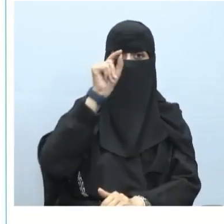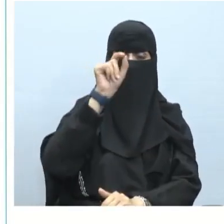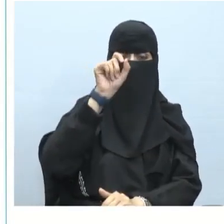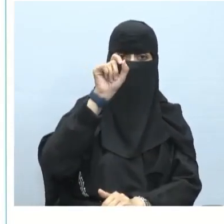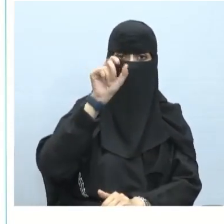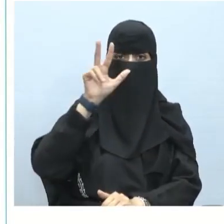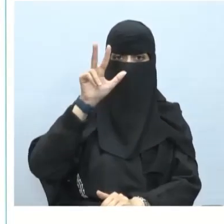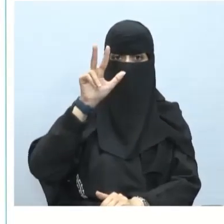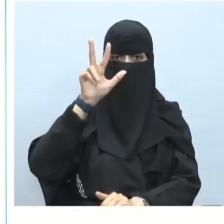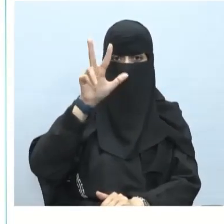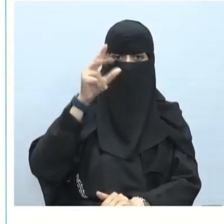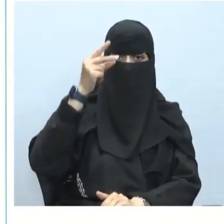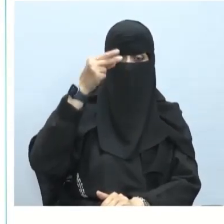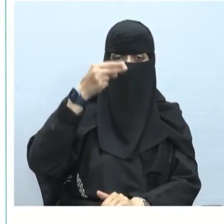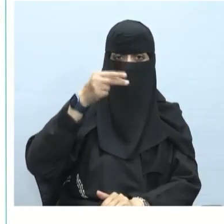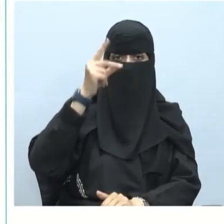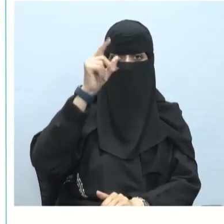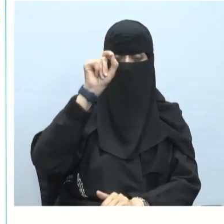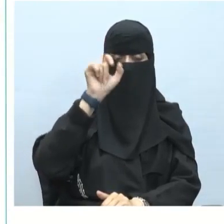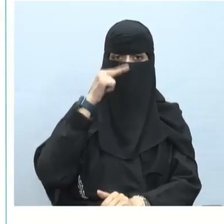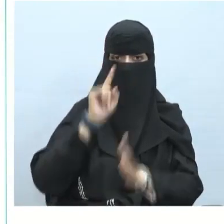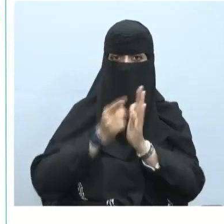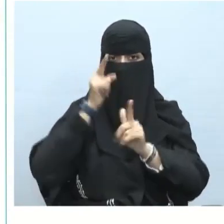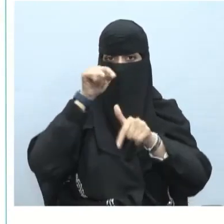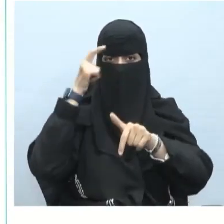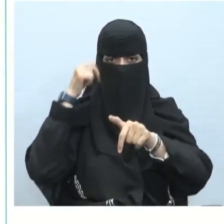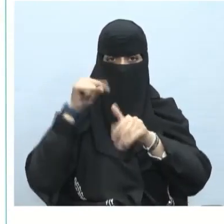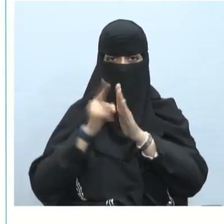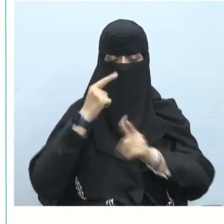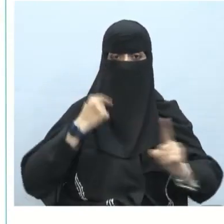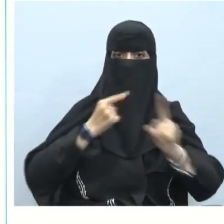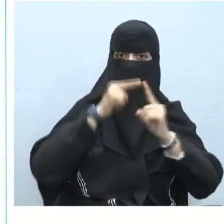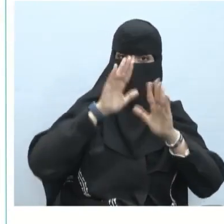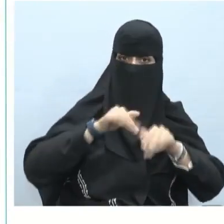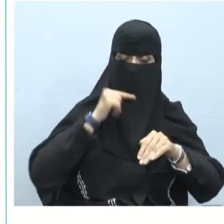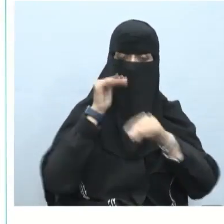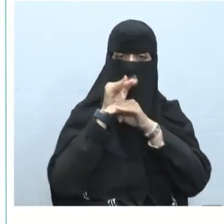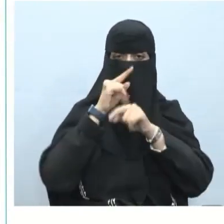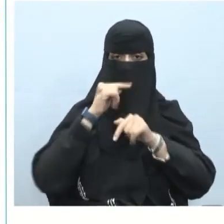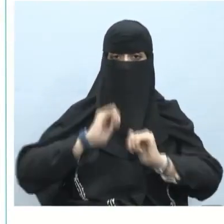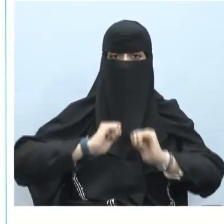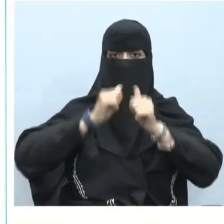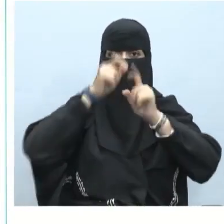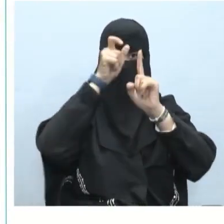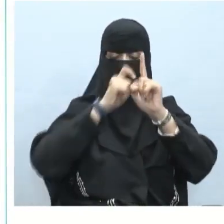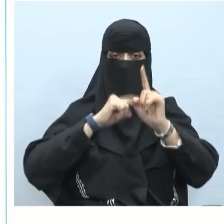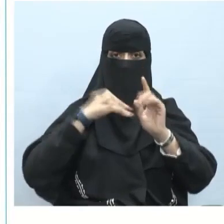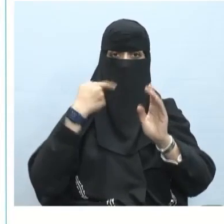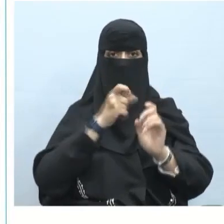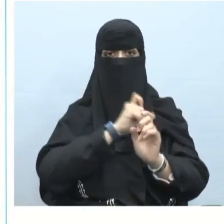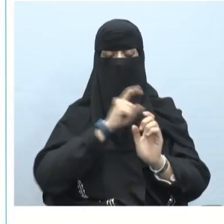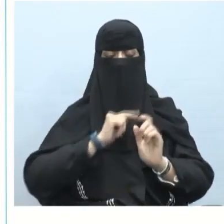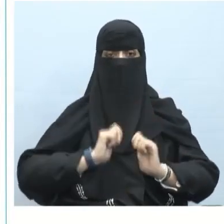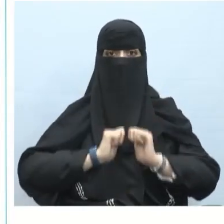الجزء الثاني وهو الجزء الأخير لدينا هدف تعليمي سيكون المتعلم بعد نهاية